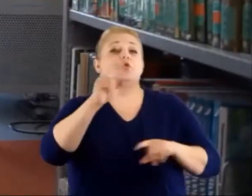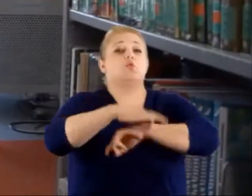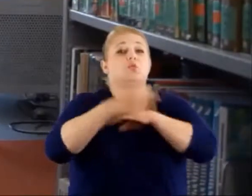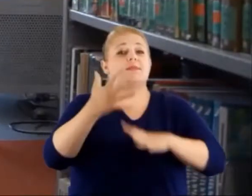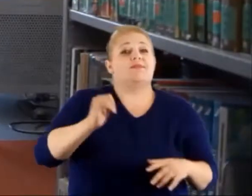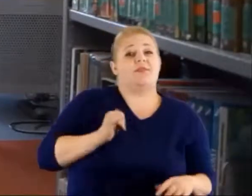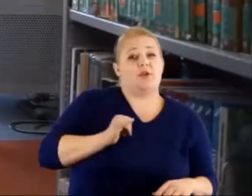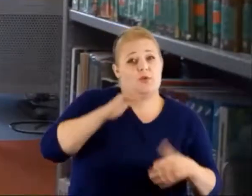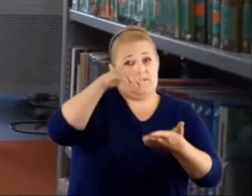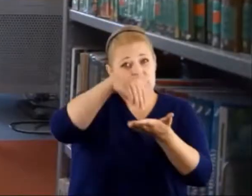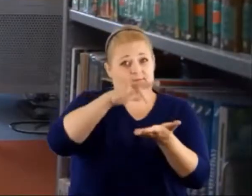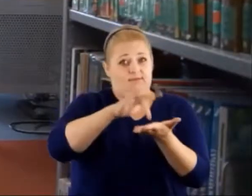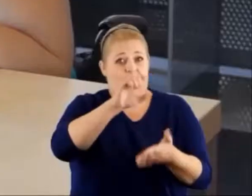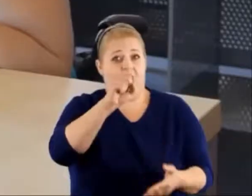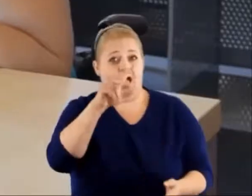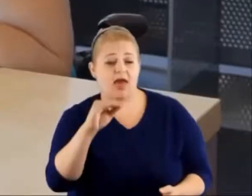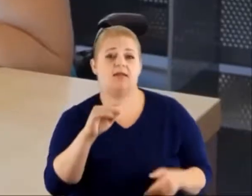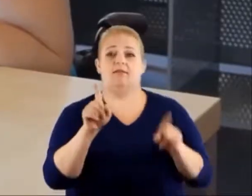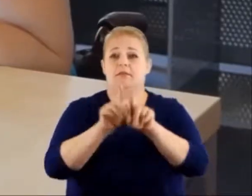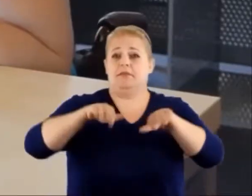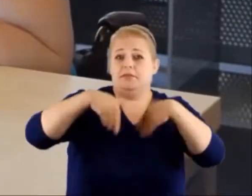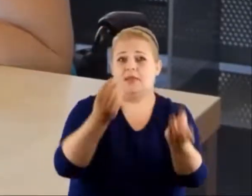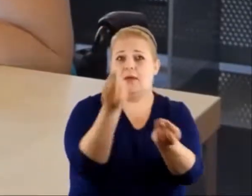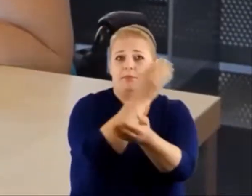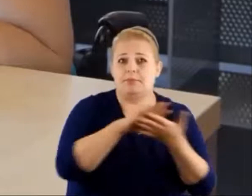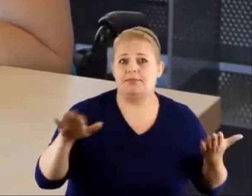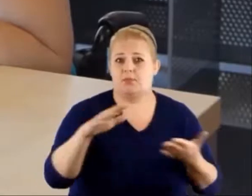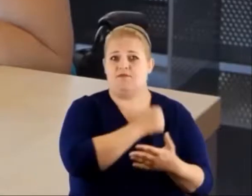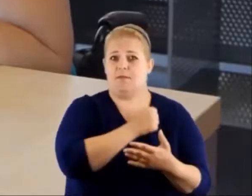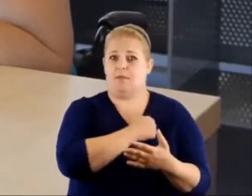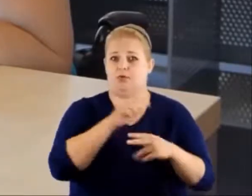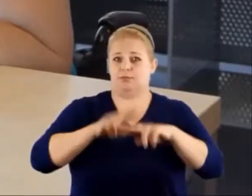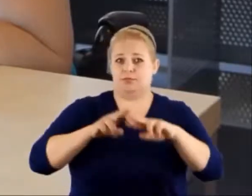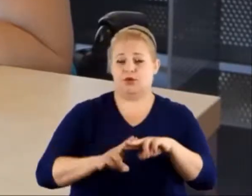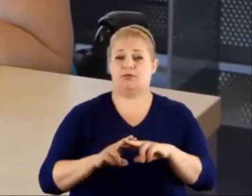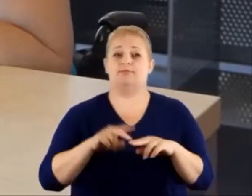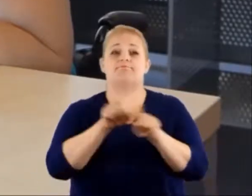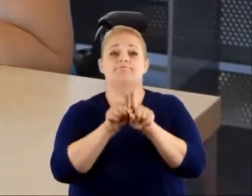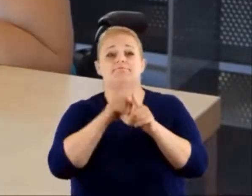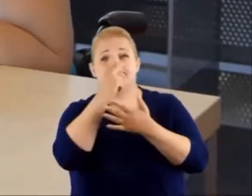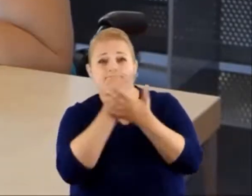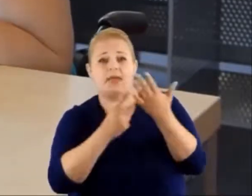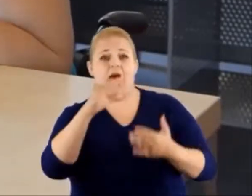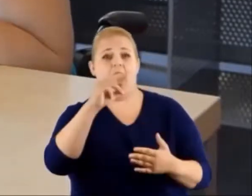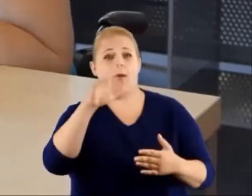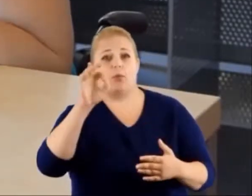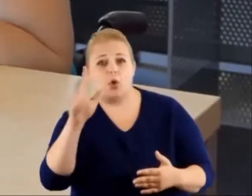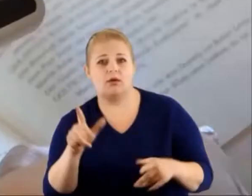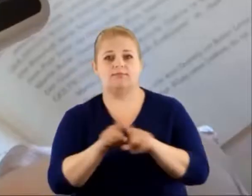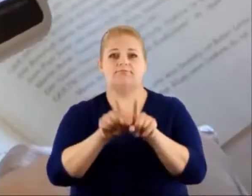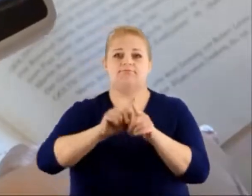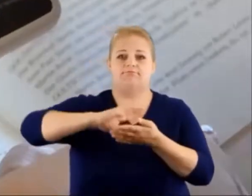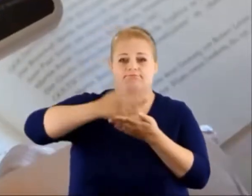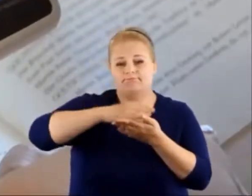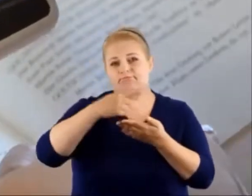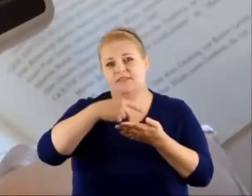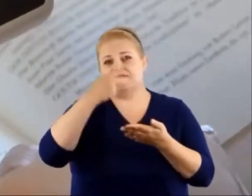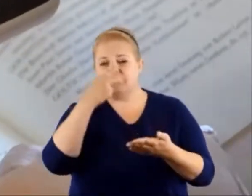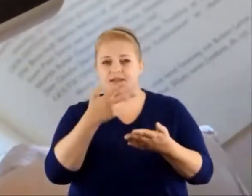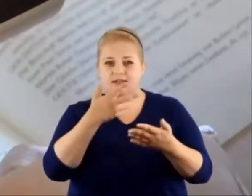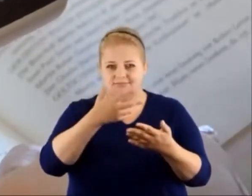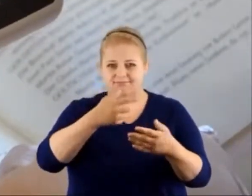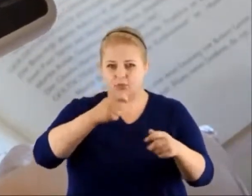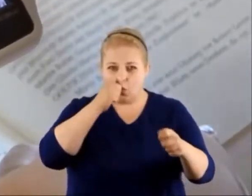Dla wygody studentów z niepełnosprawnościami w AHAE funkcjonuje bezpłatna wypożyczalnia sprzętu. Czytaki do e-booków, lupy